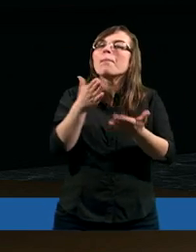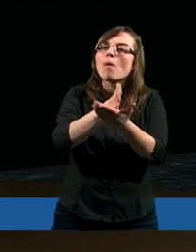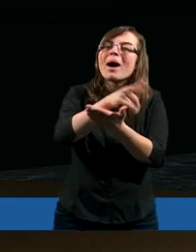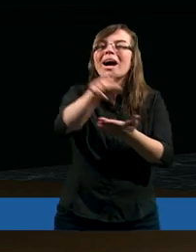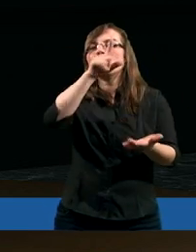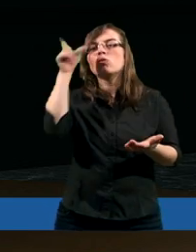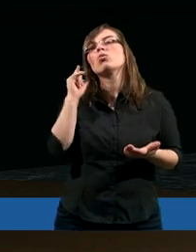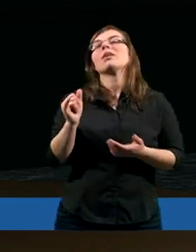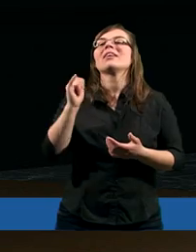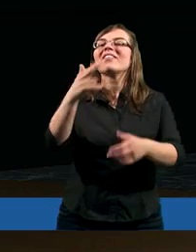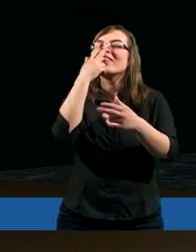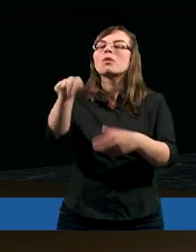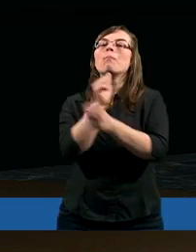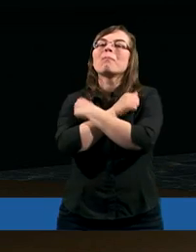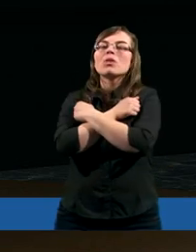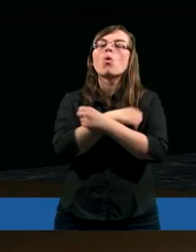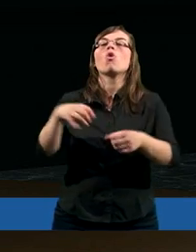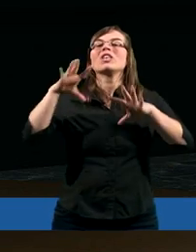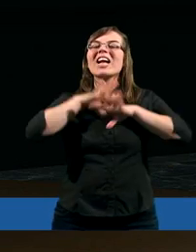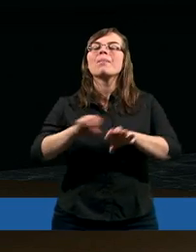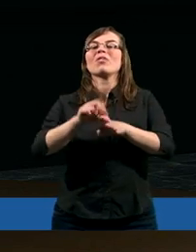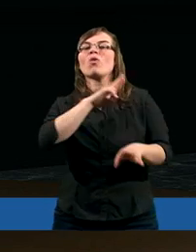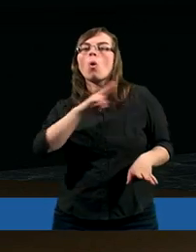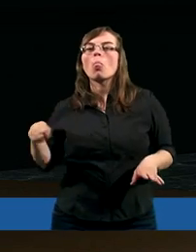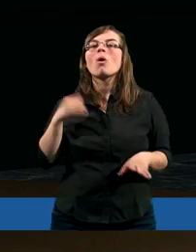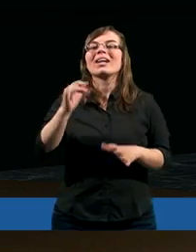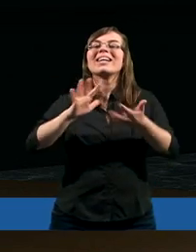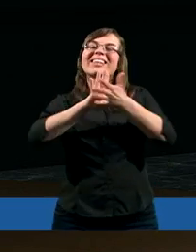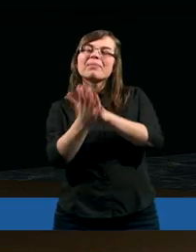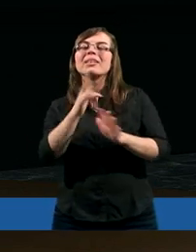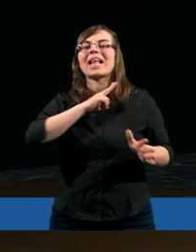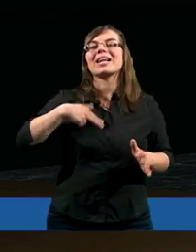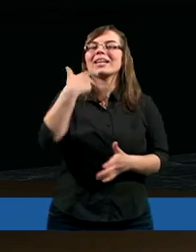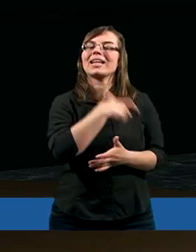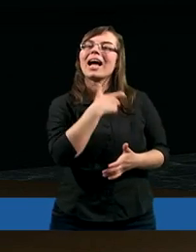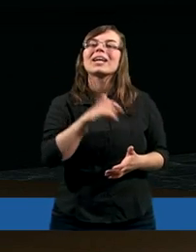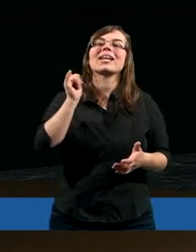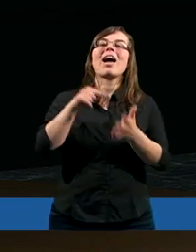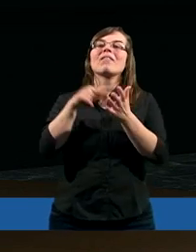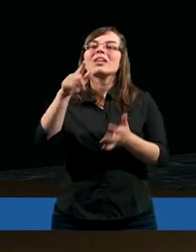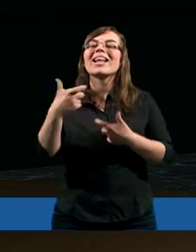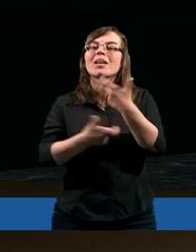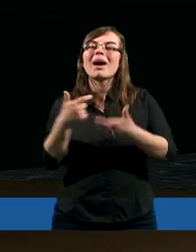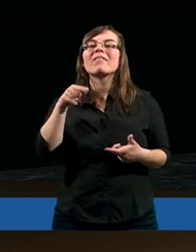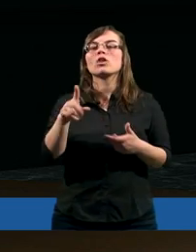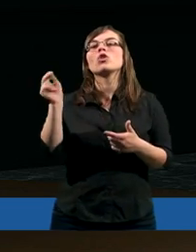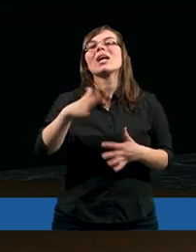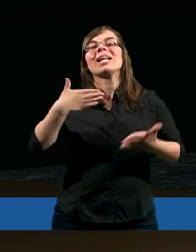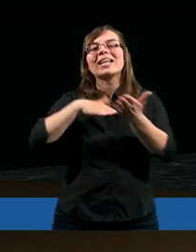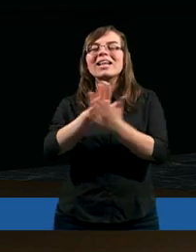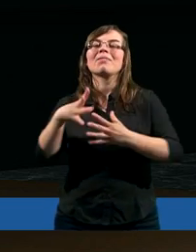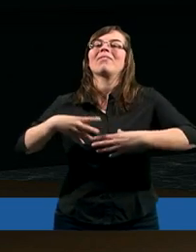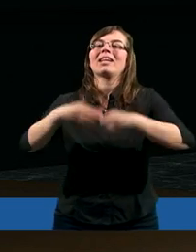że kiedy w ogóle widzimy też tą Jego miłość, cierpliwość do nas, to to zaczyna zmieniać, to nasze serce i potem to jest to, co sprawia, że